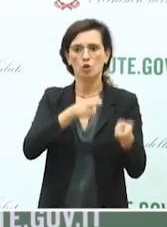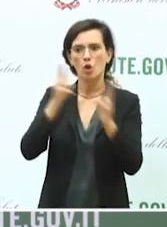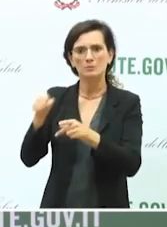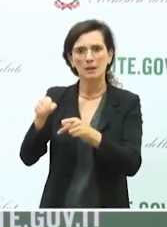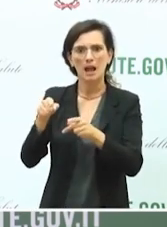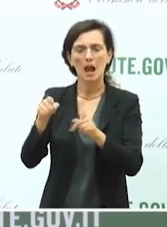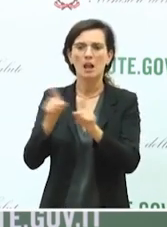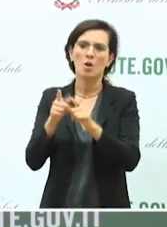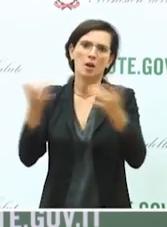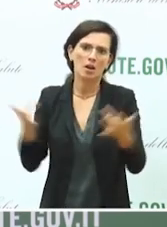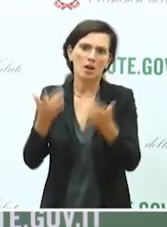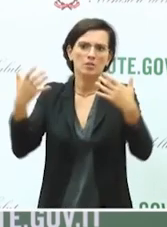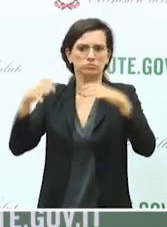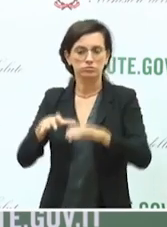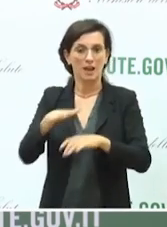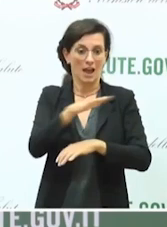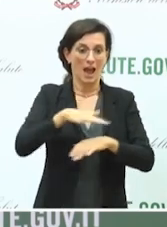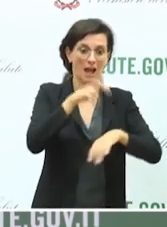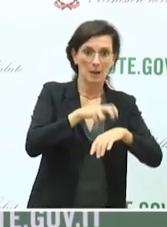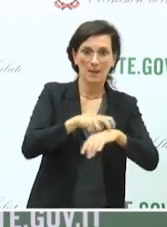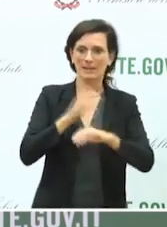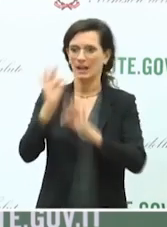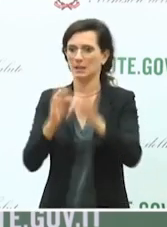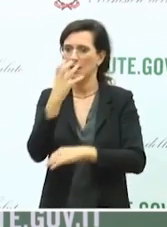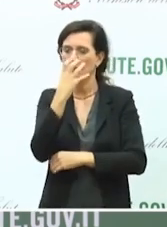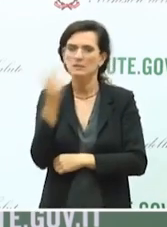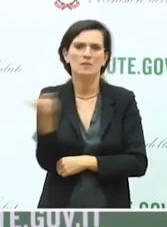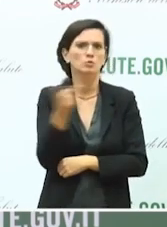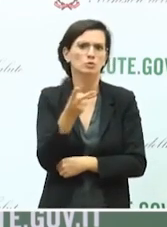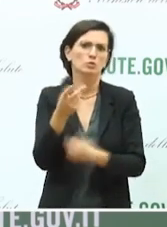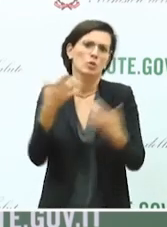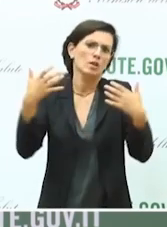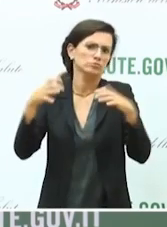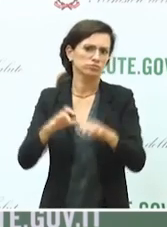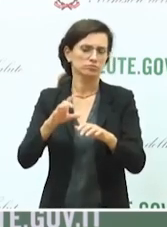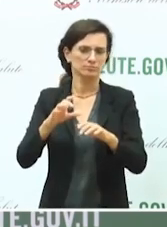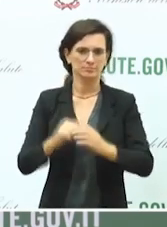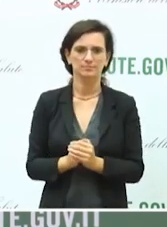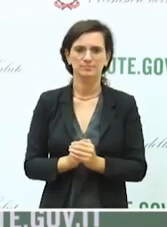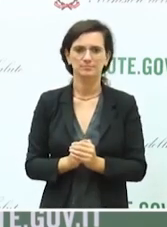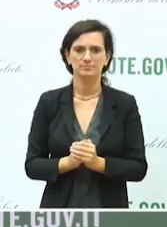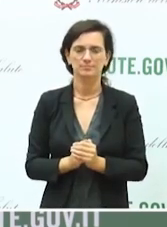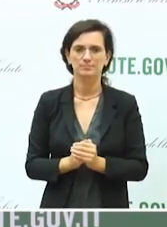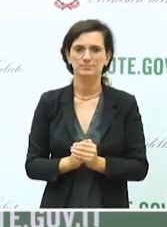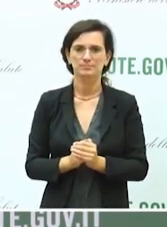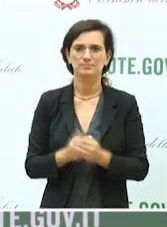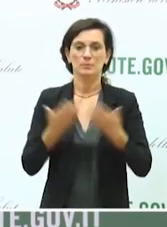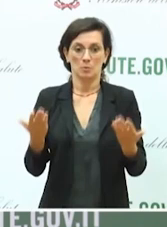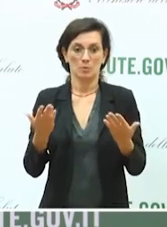sia di area medica che di terapia intensiva quindi evidentemente il combinato disposto,